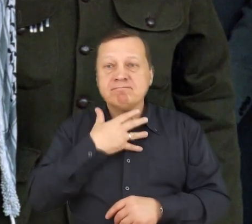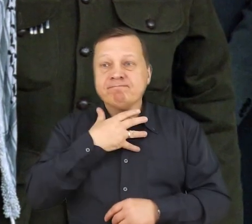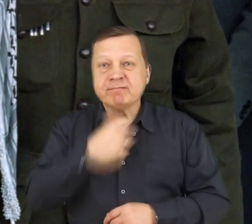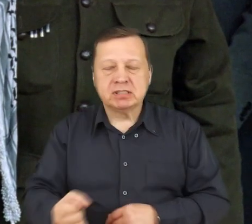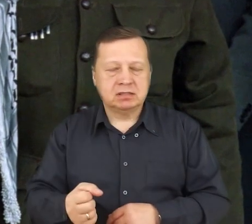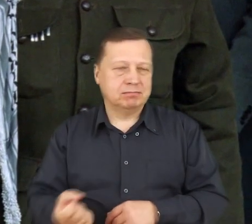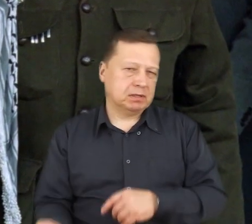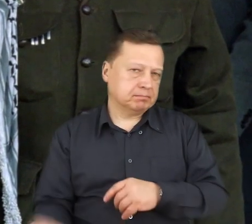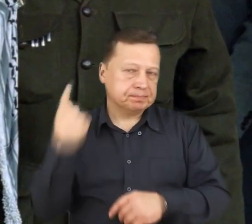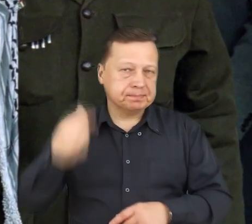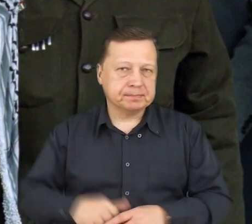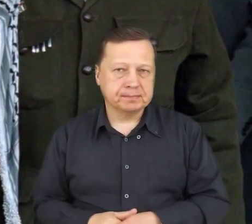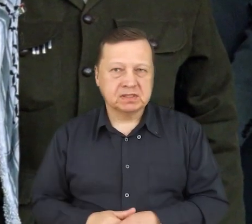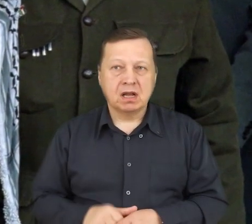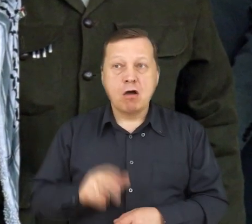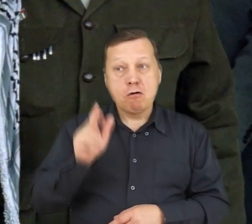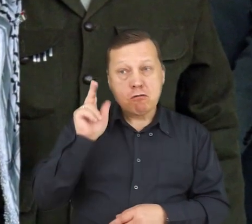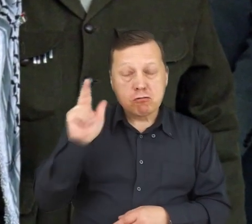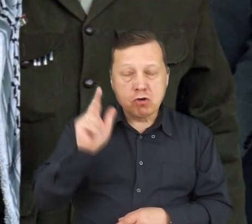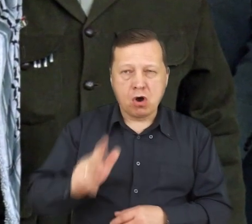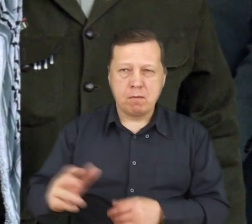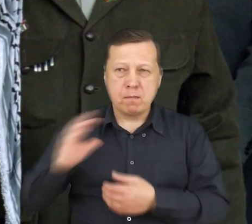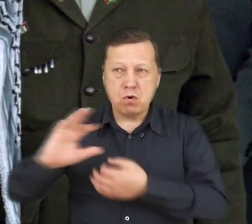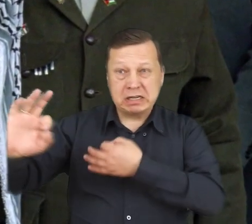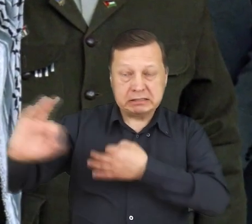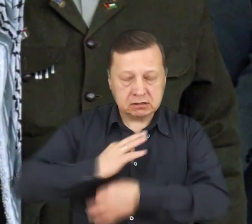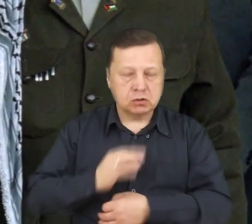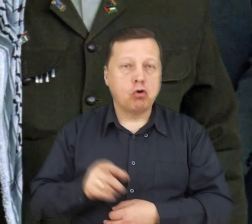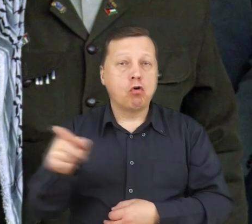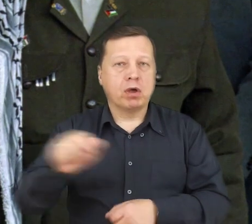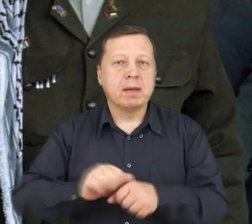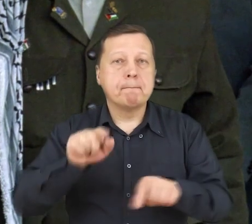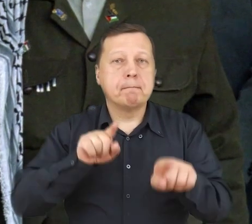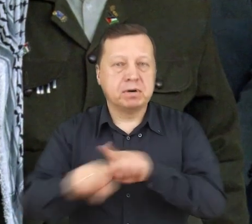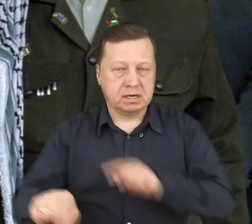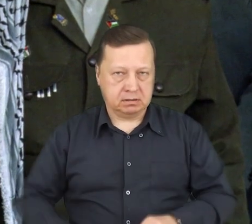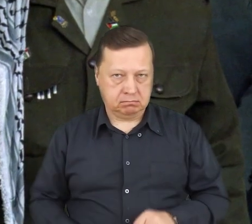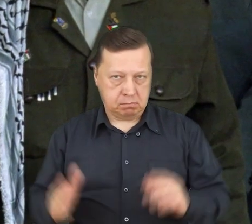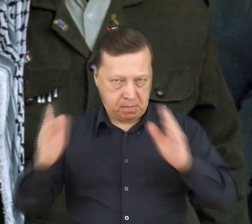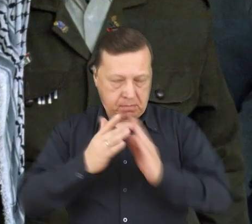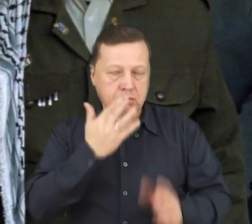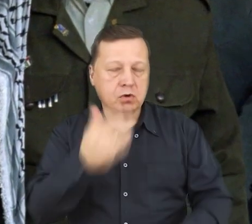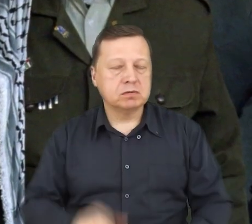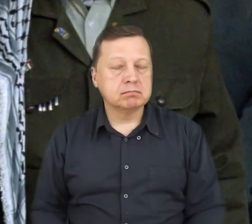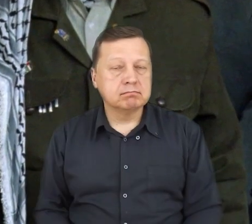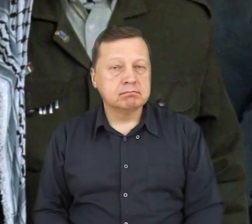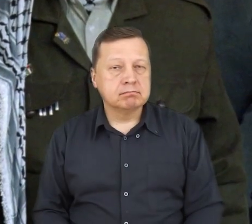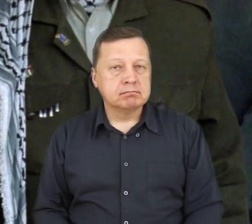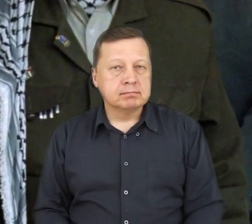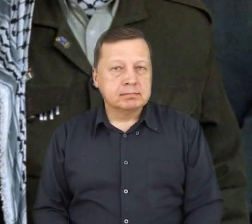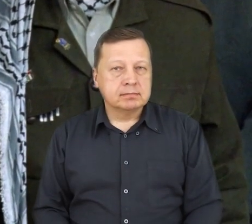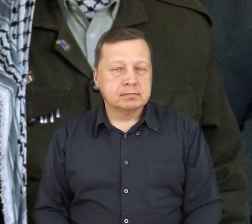zemsty, znaczy uznać za brata nawet tego, kto nas skrzywdził, mówił do nas papież.